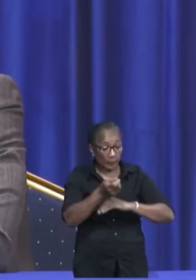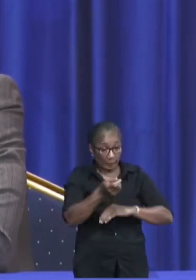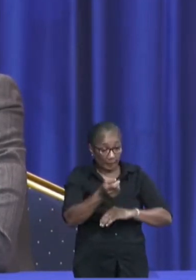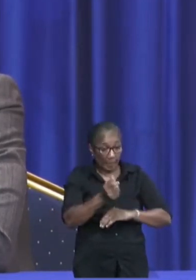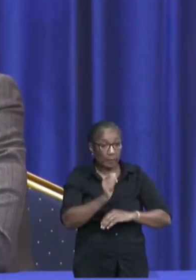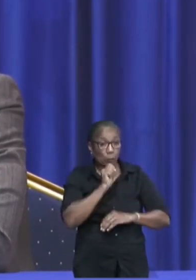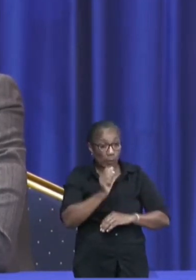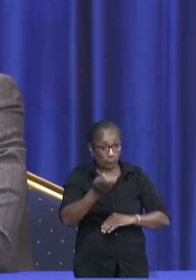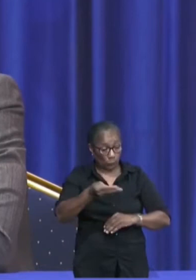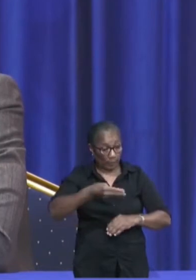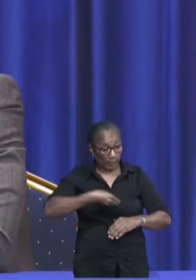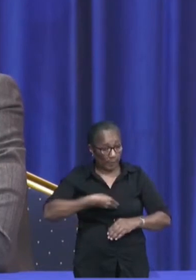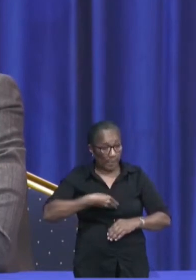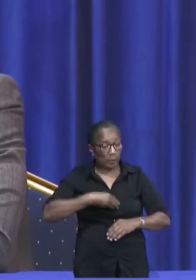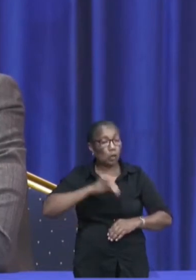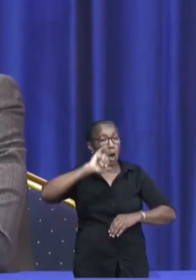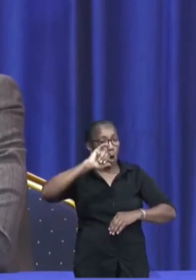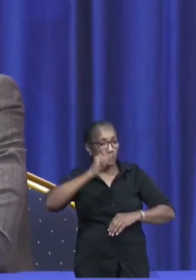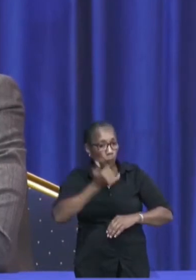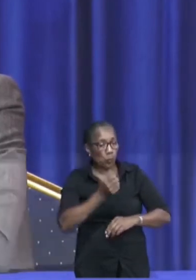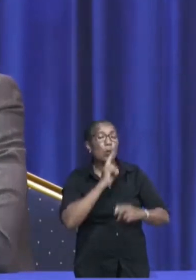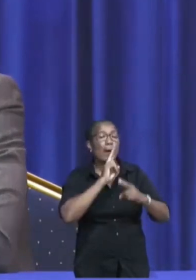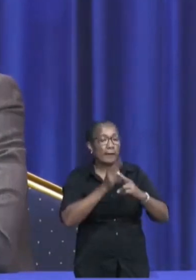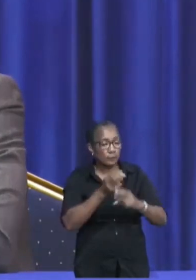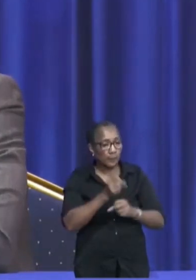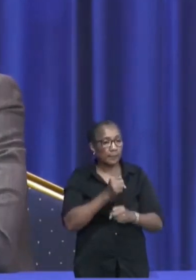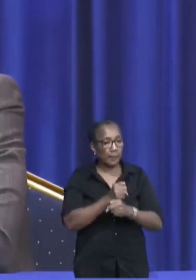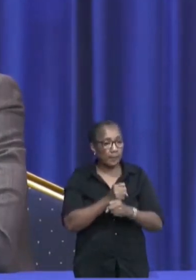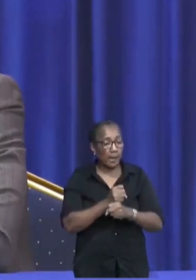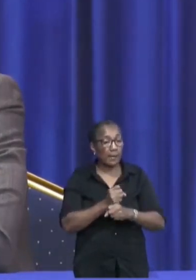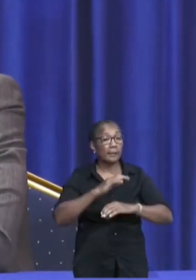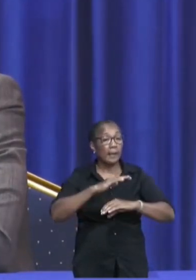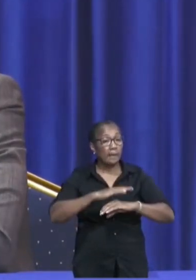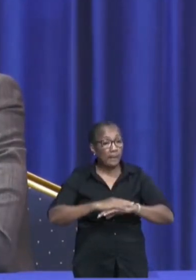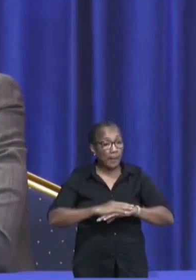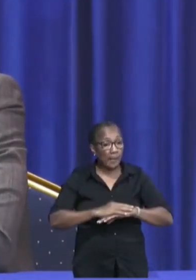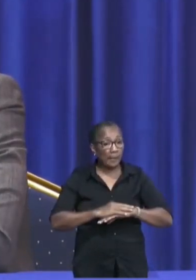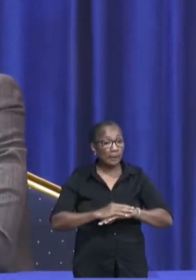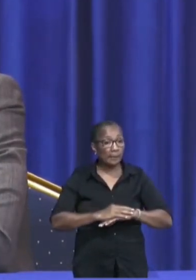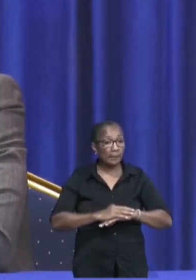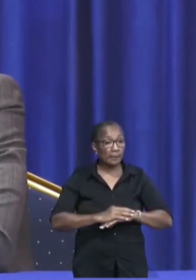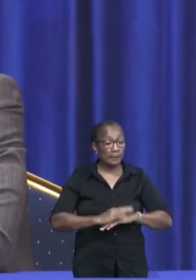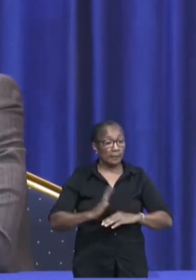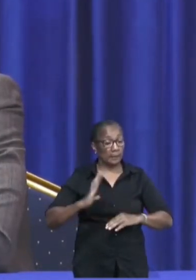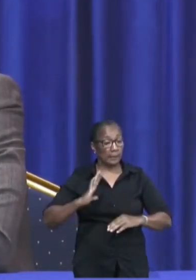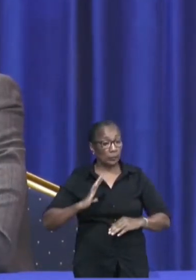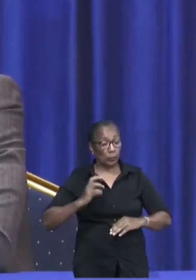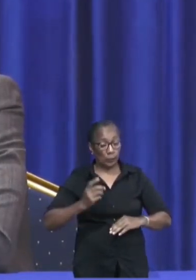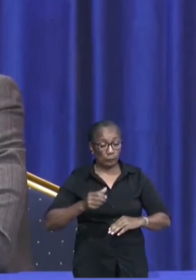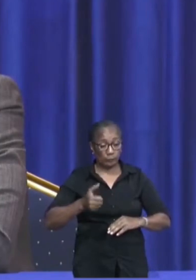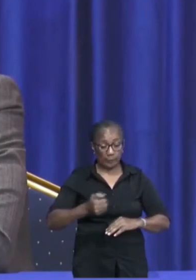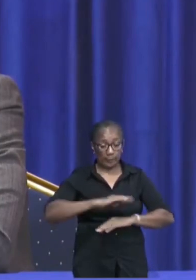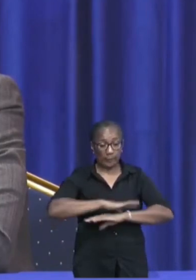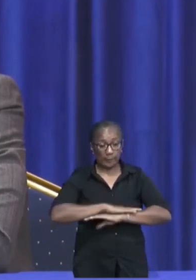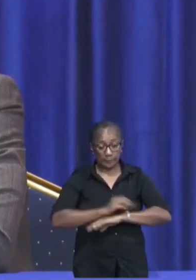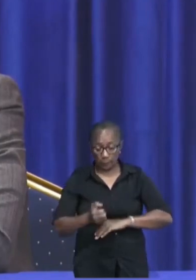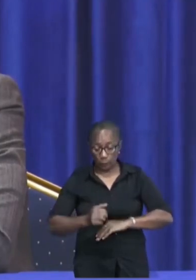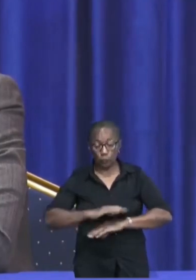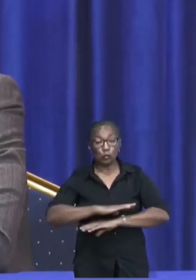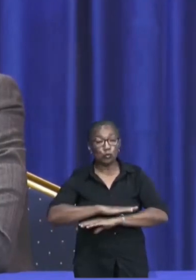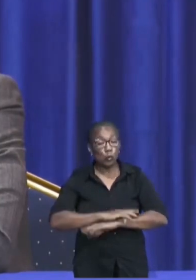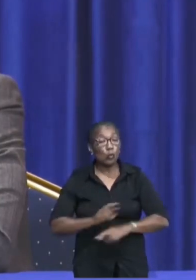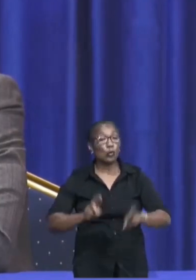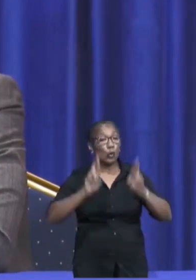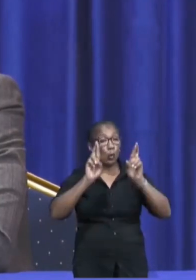heeft nadere afspraken te maken met de houders van de crèches en peuterscholen. Ik